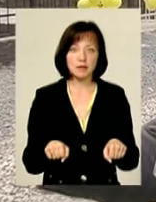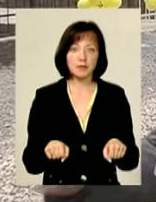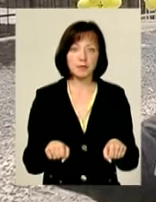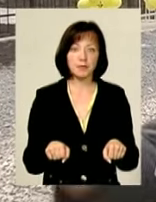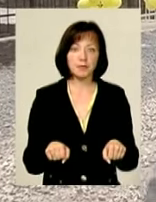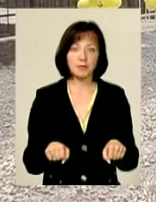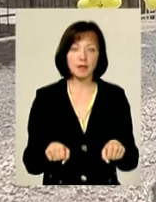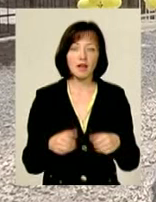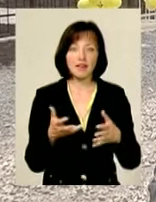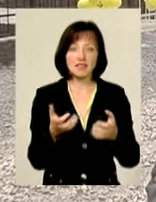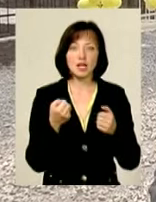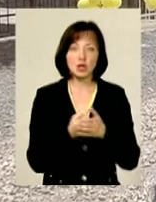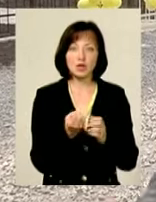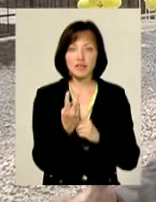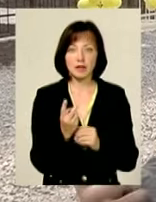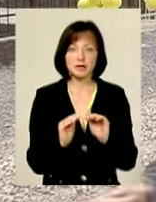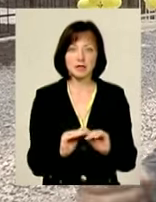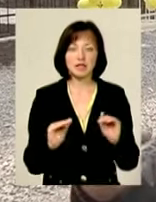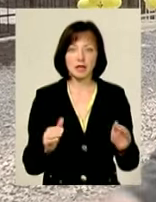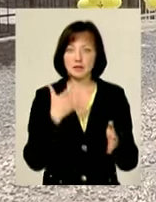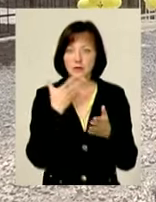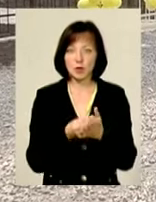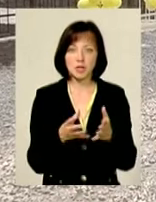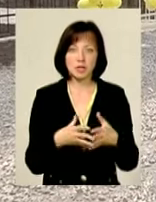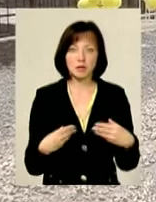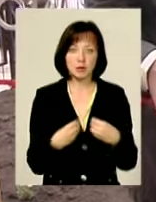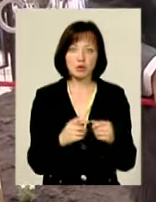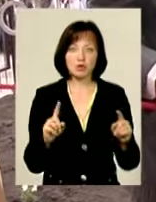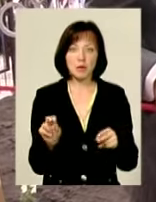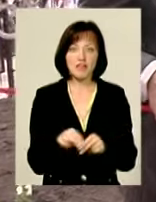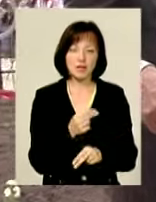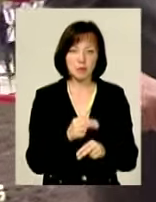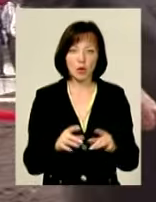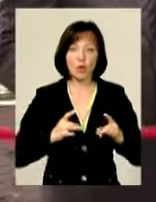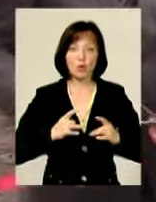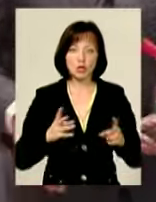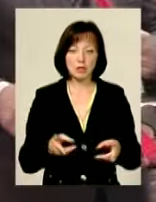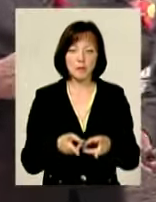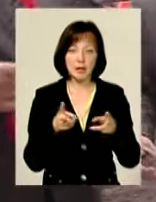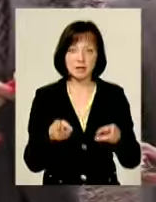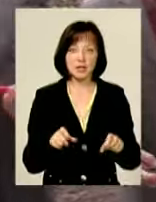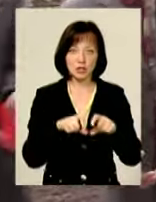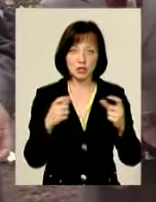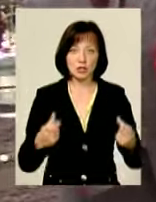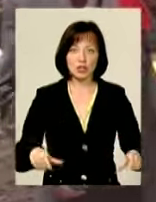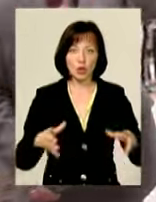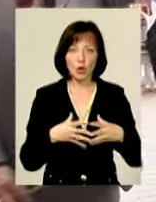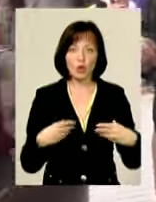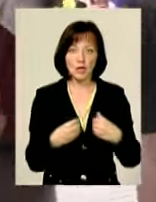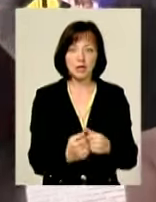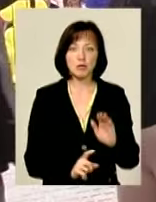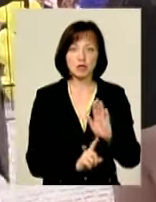до 12 дітей в свою сім'ю, щоб виспитувати їх. Урочисте перерізання стрічки і родина Кметюків